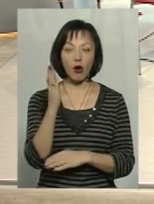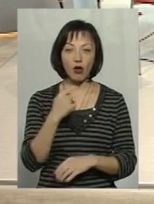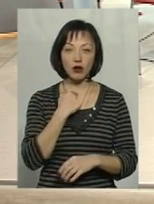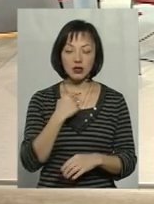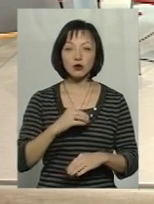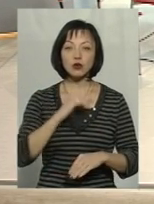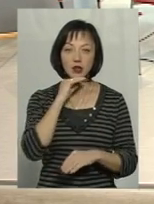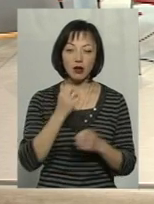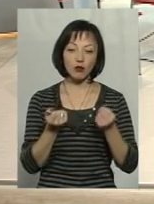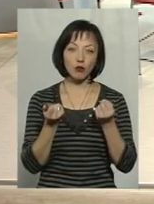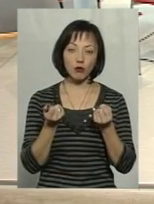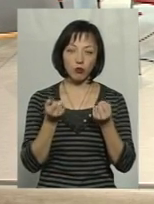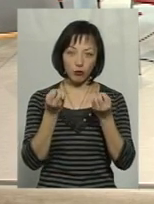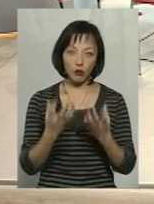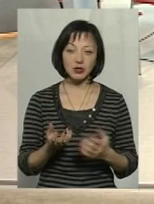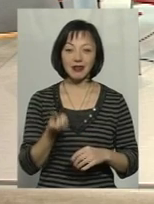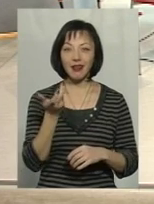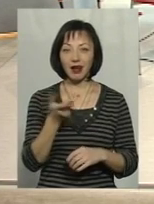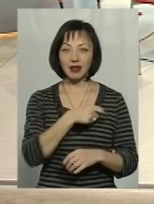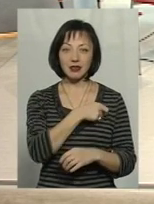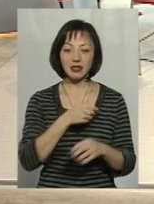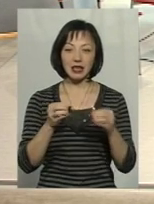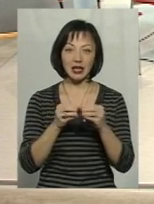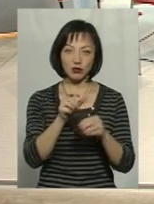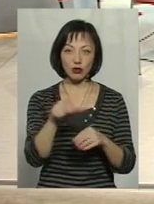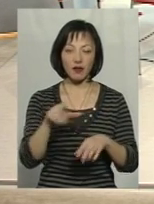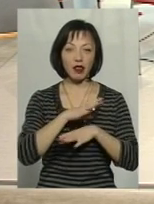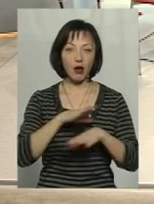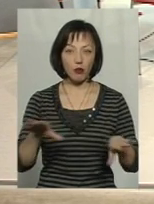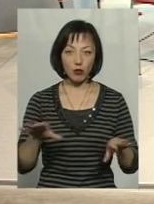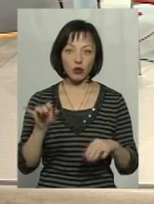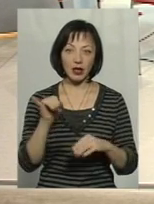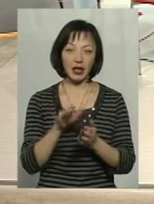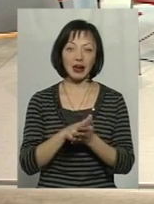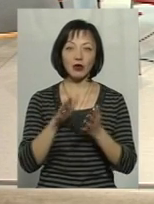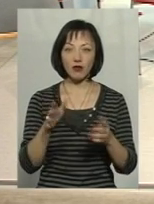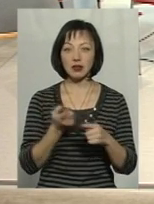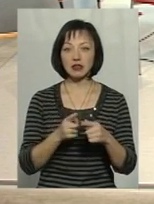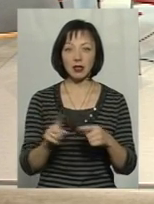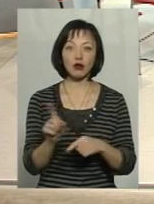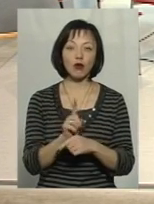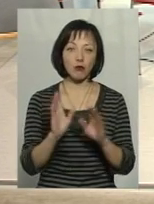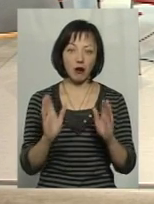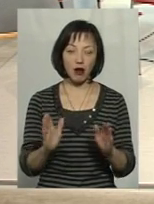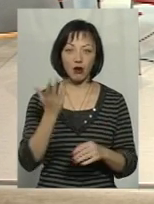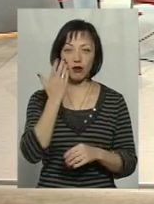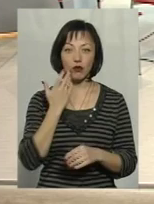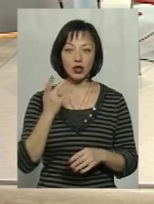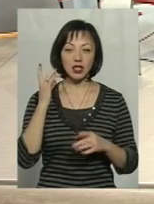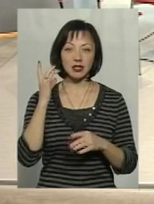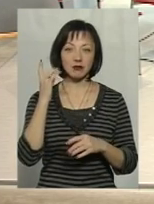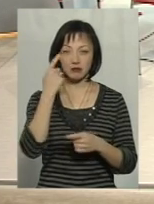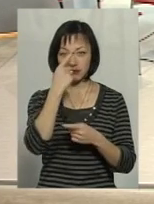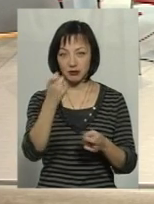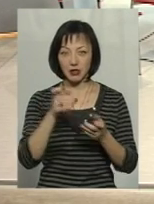декількох депутатів не було, там десь близько десятка. І критикувати це нормальне явище, коли звучить критика, йде